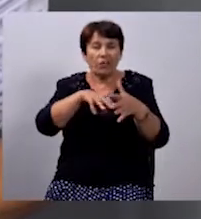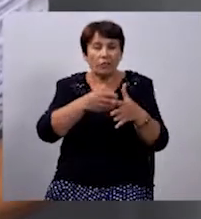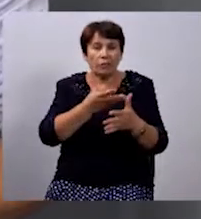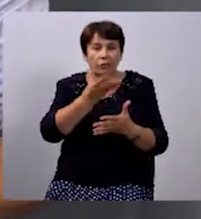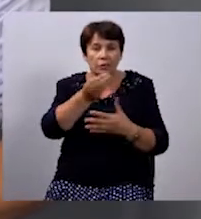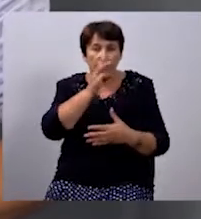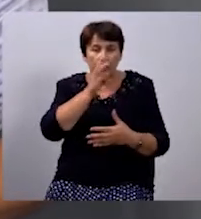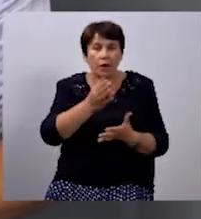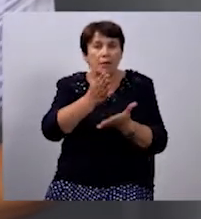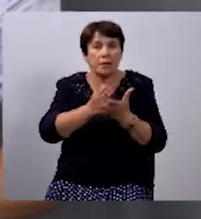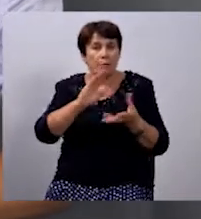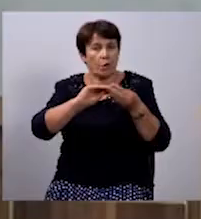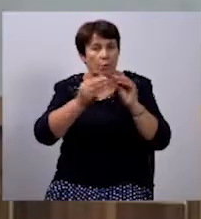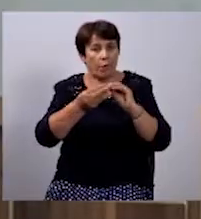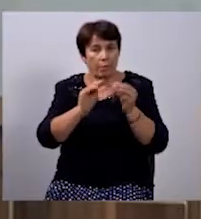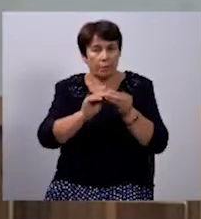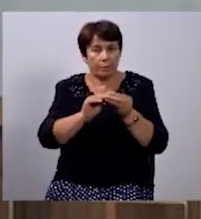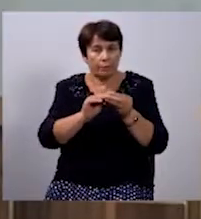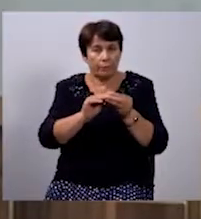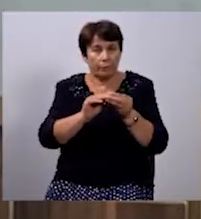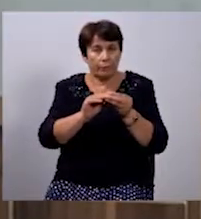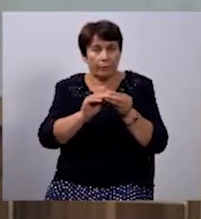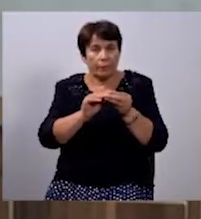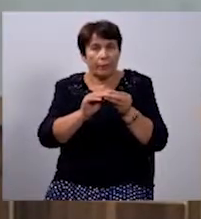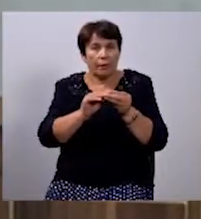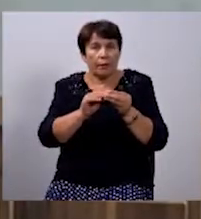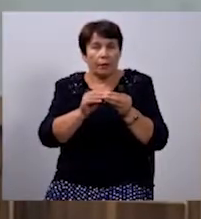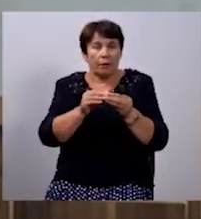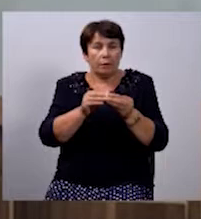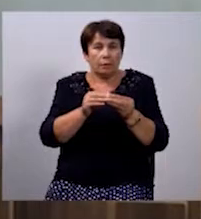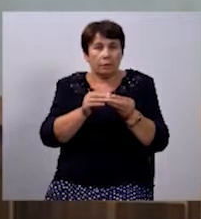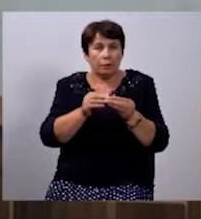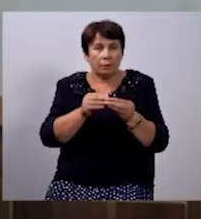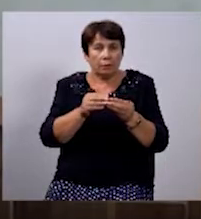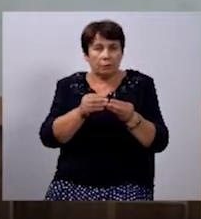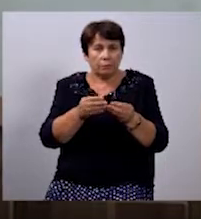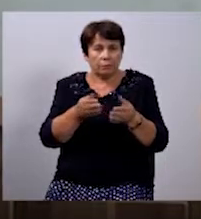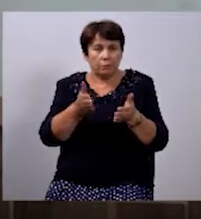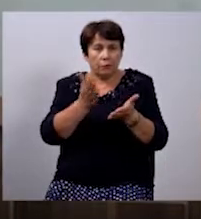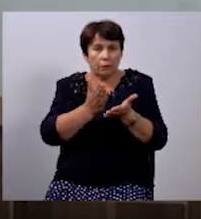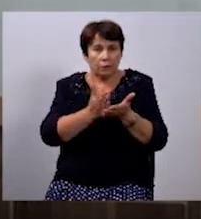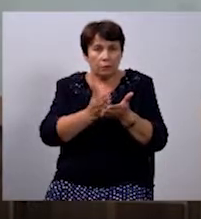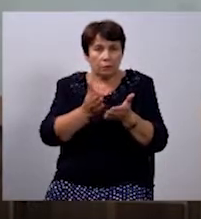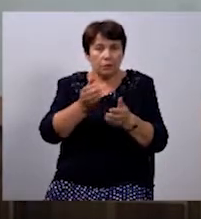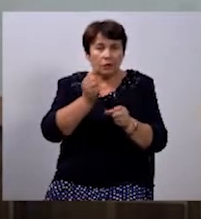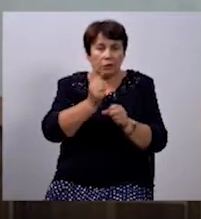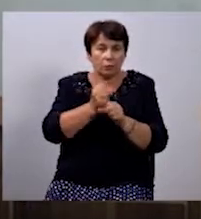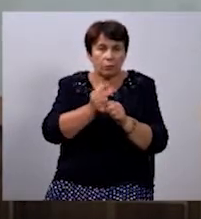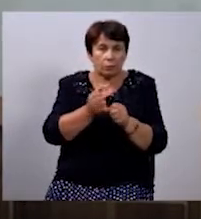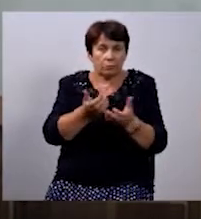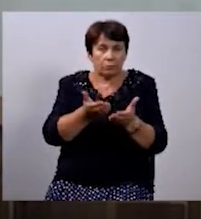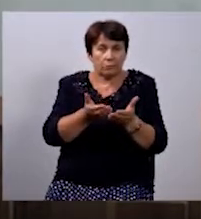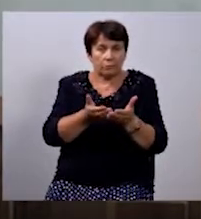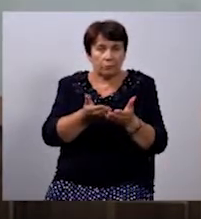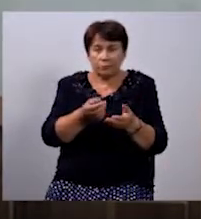медикам є проблеми. Є слівнявліка, відсутня диференціація, немає і коштів, і є заборгованість.